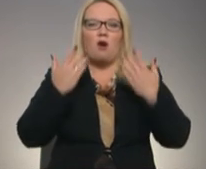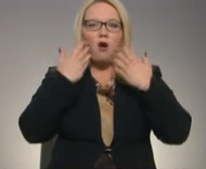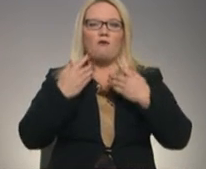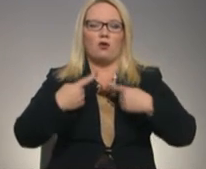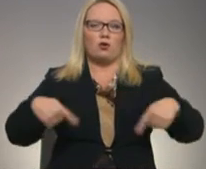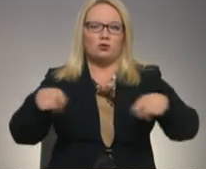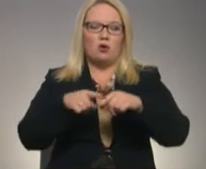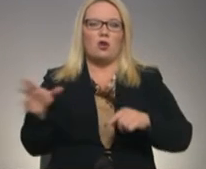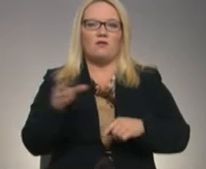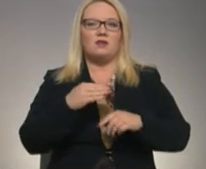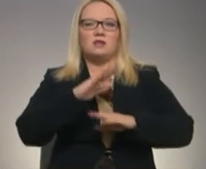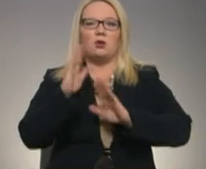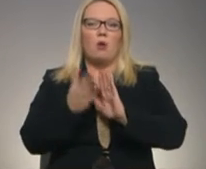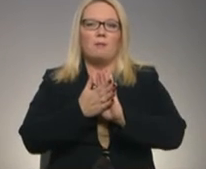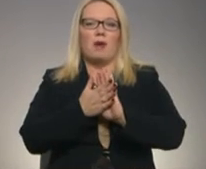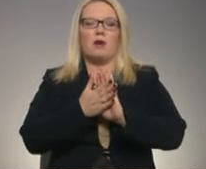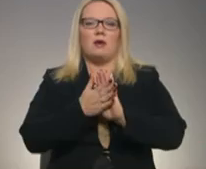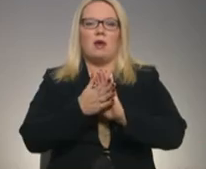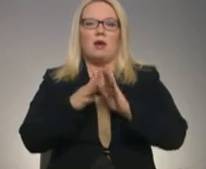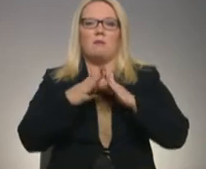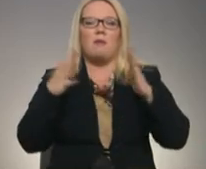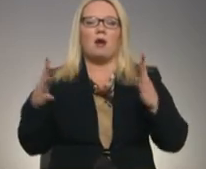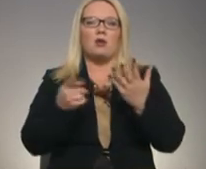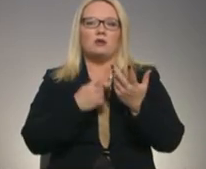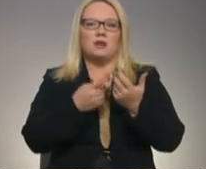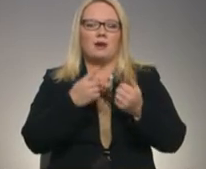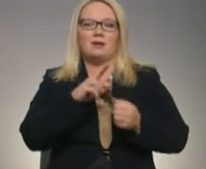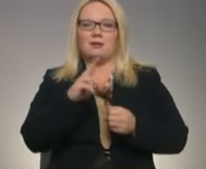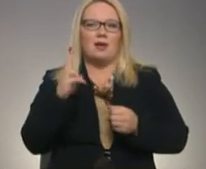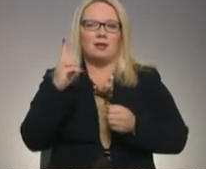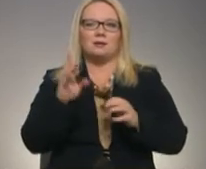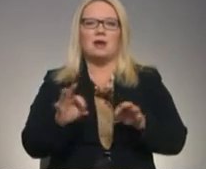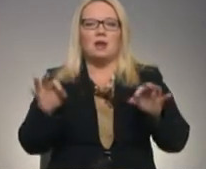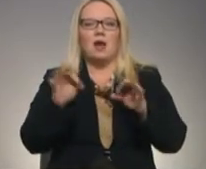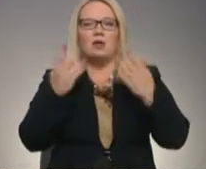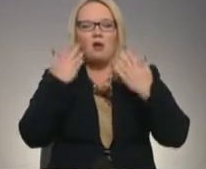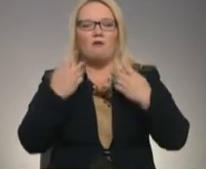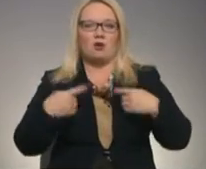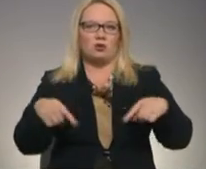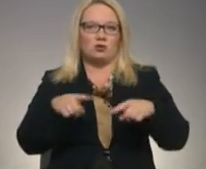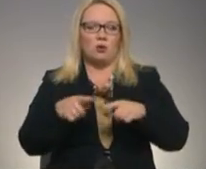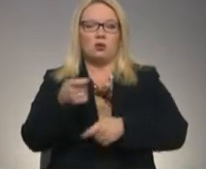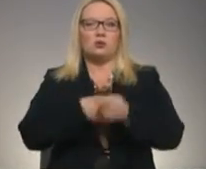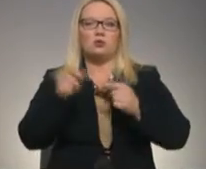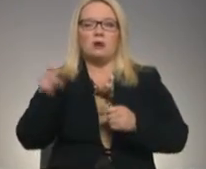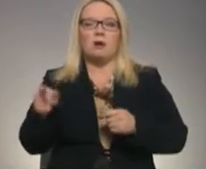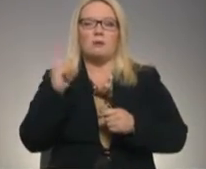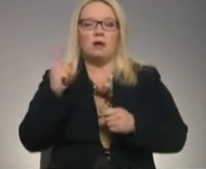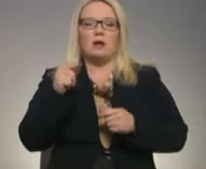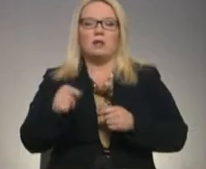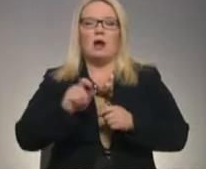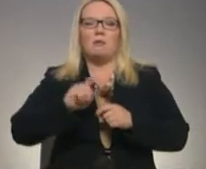kopējie makro cipari, neliecina par nekādu komforta zonu. Uzņēmēja brīdin, šādi palielinot